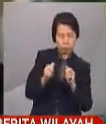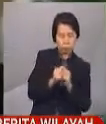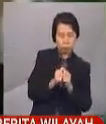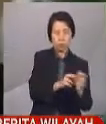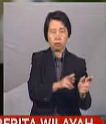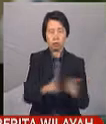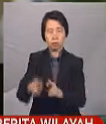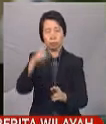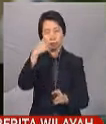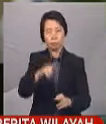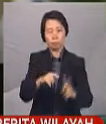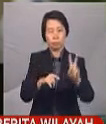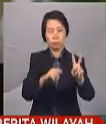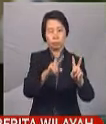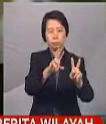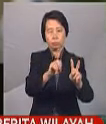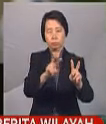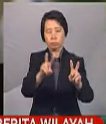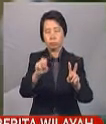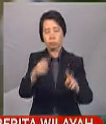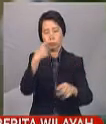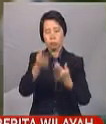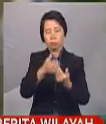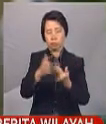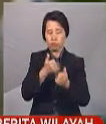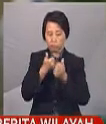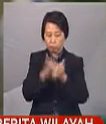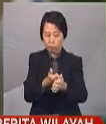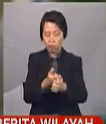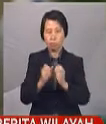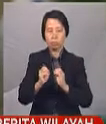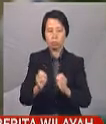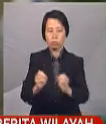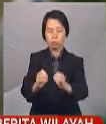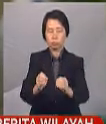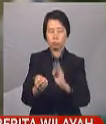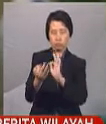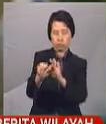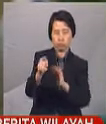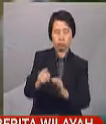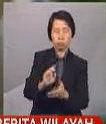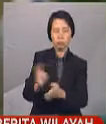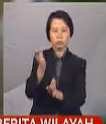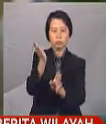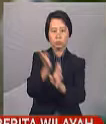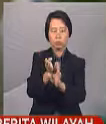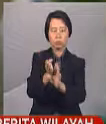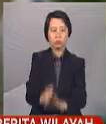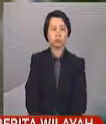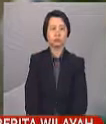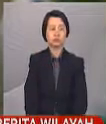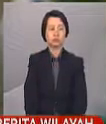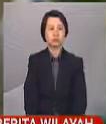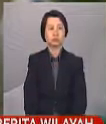bagi 2020 untuk memudahkan pematuhan dan operasi terhadap institusi perbankan.